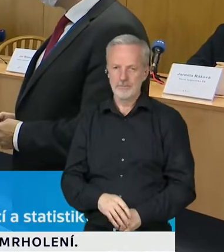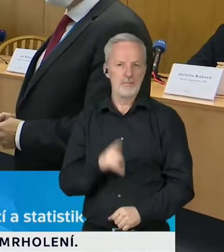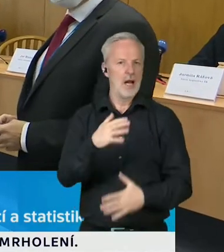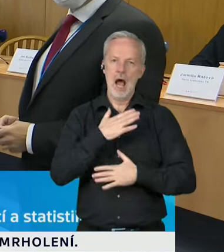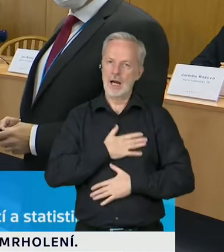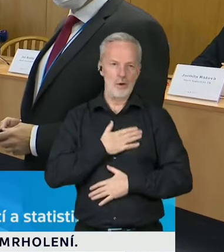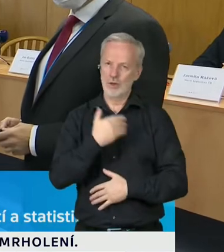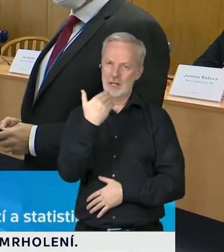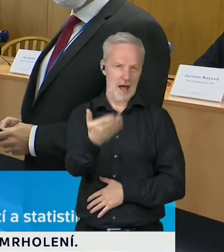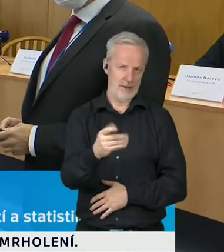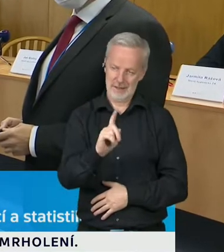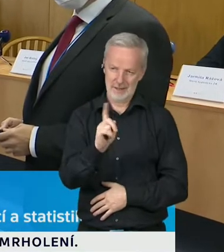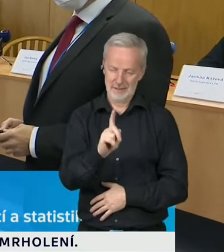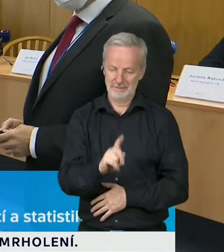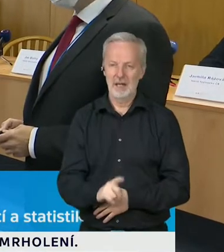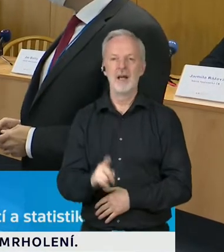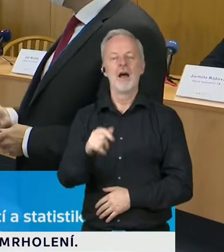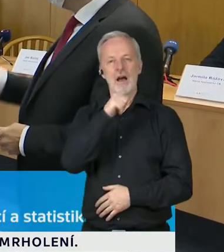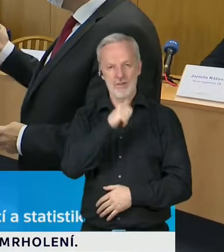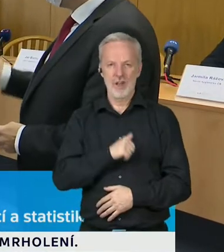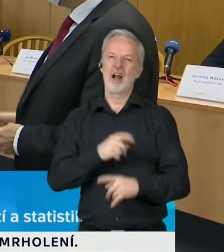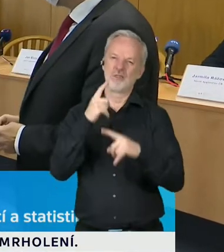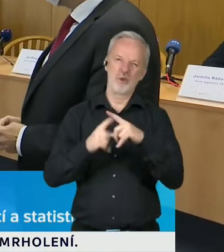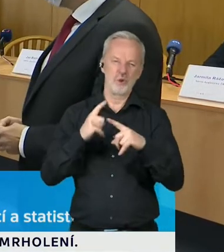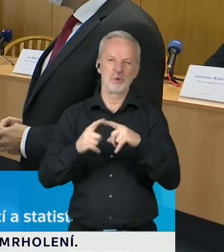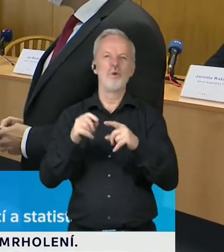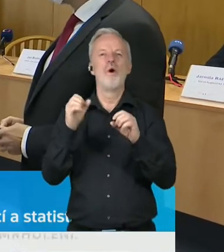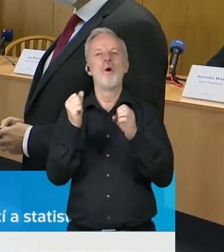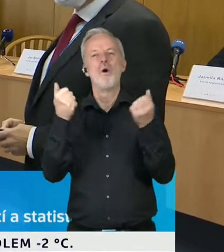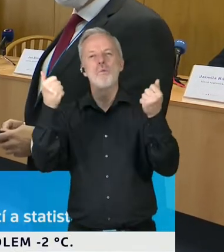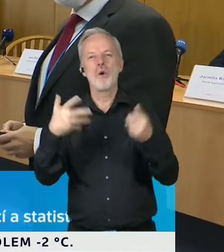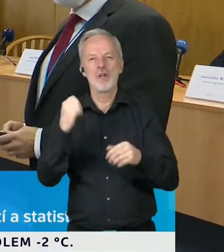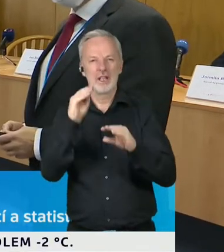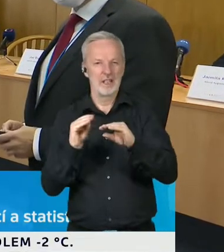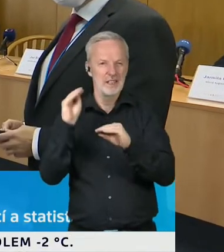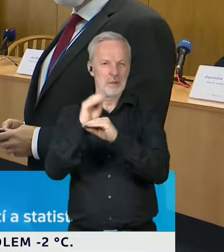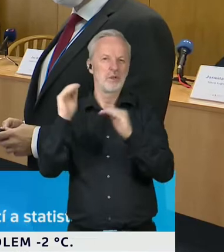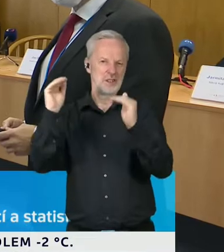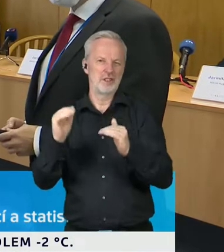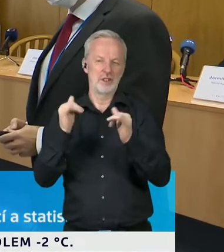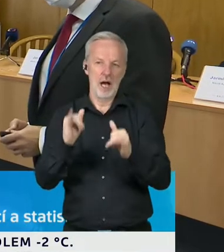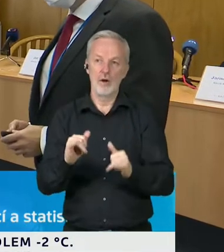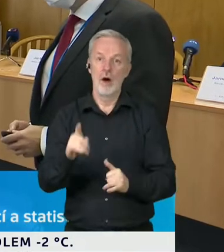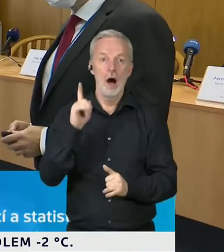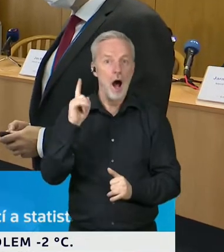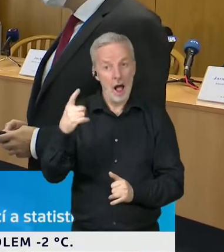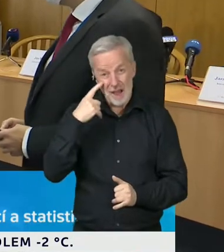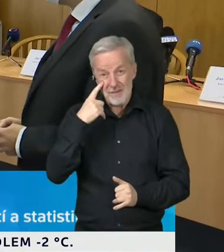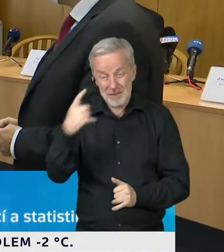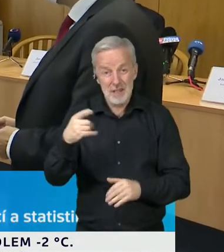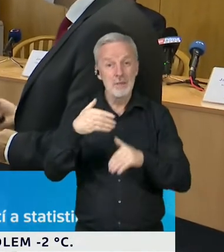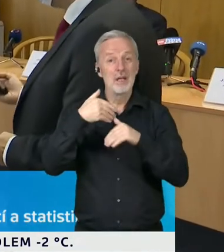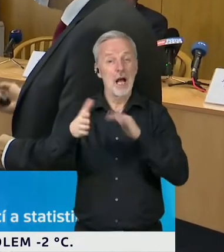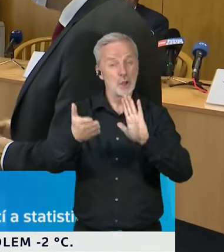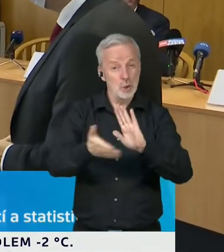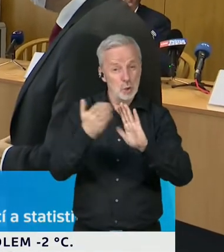brždění epidemie včero zastavilo, ale také to, že to šíření nákazy začíná nabírat nebo signalizovat dynamiku směrem